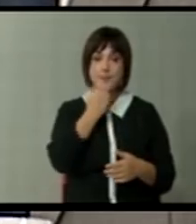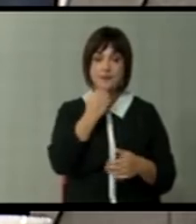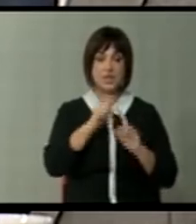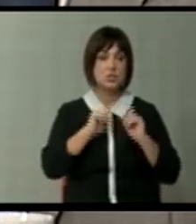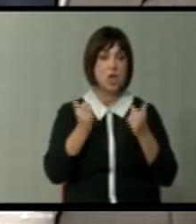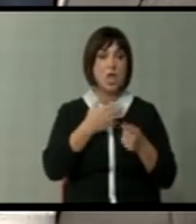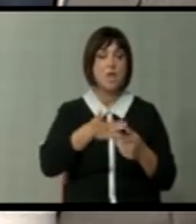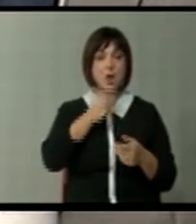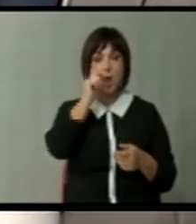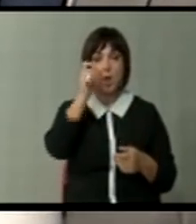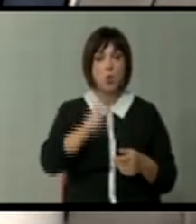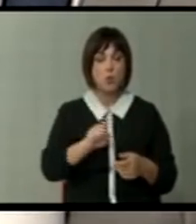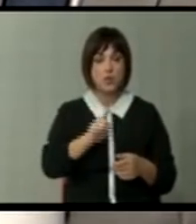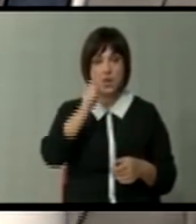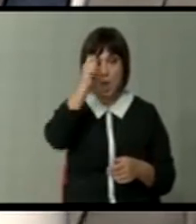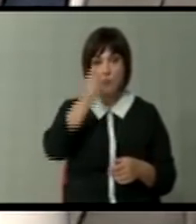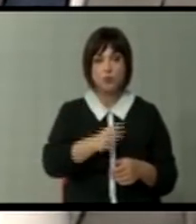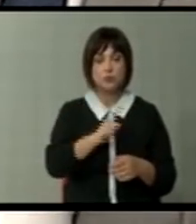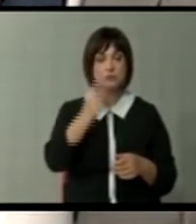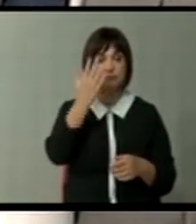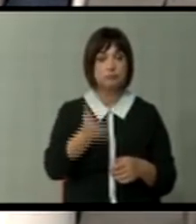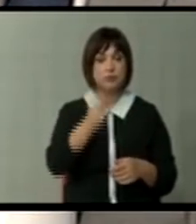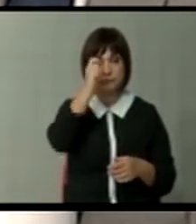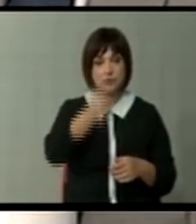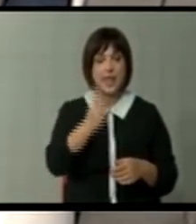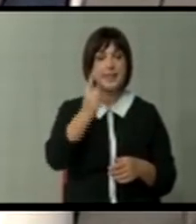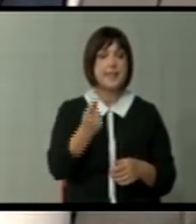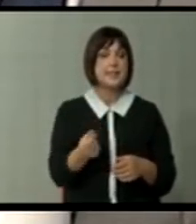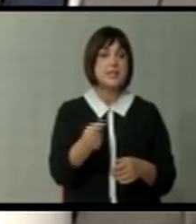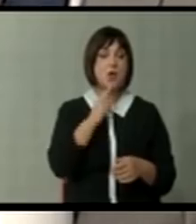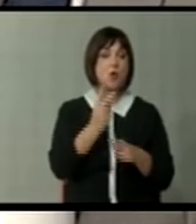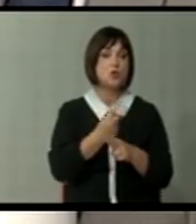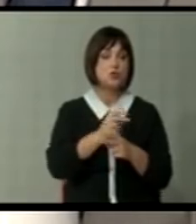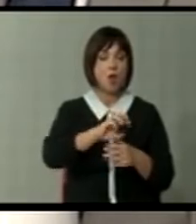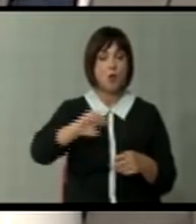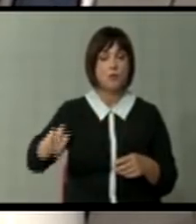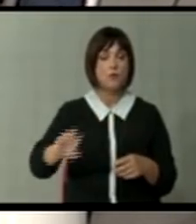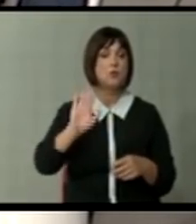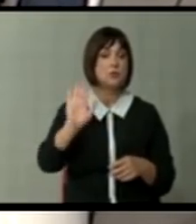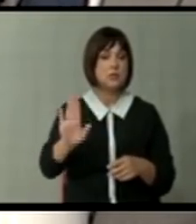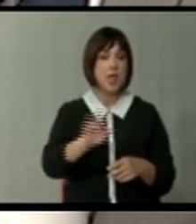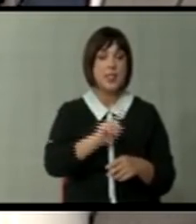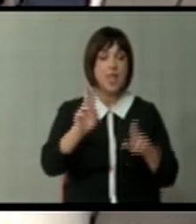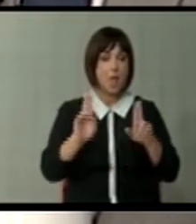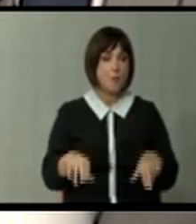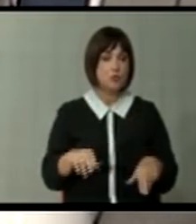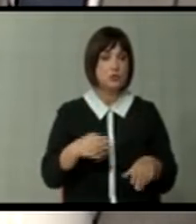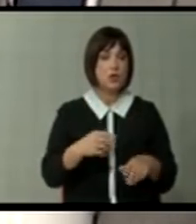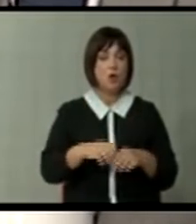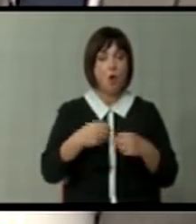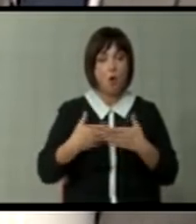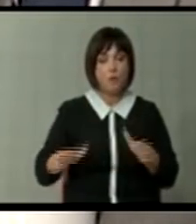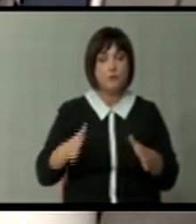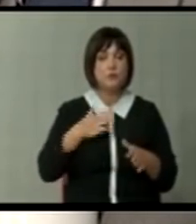сектор има луѓе кои што не почитуваат и не ценат еден денар кој што државата го одвојува за ниф и не можат да го одврзат